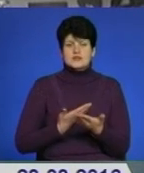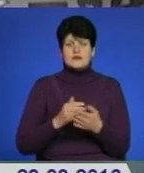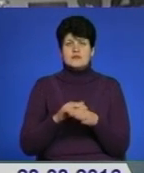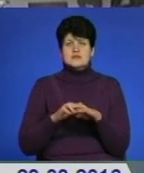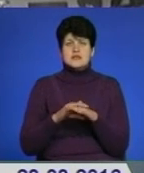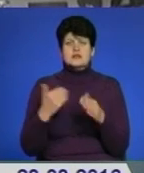територіальних утвореннях.